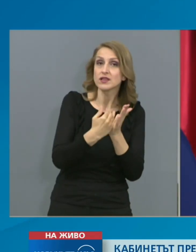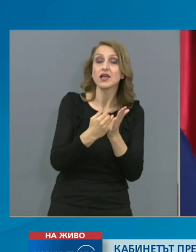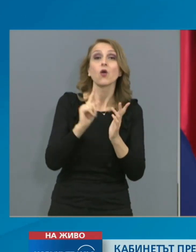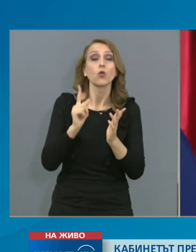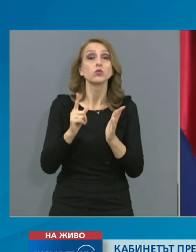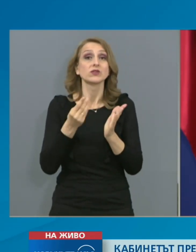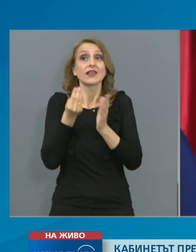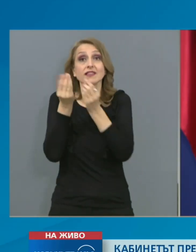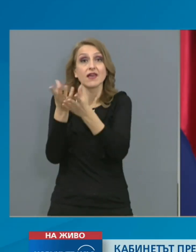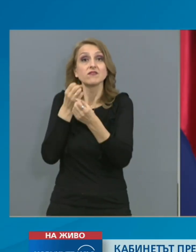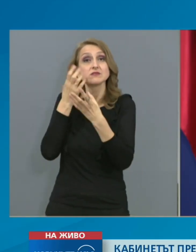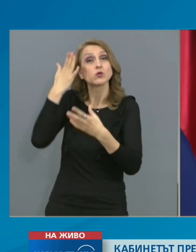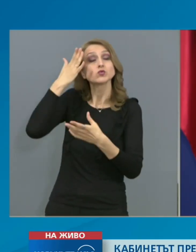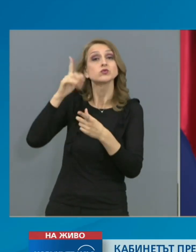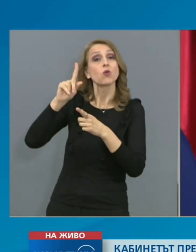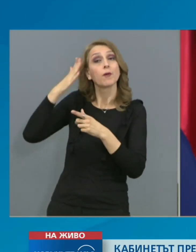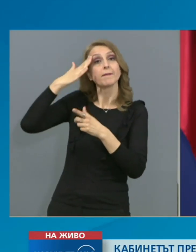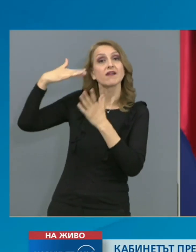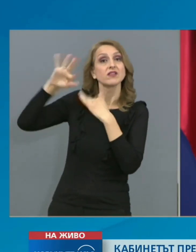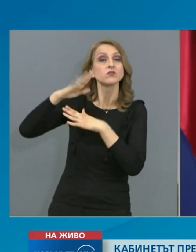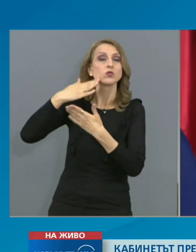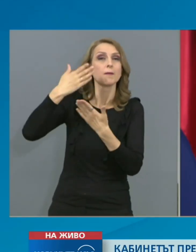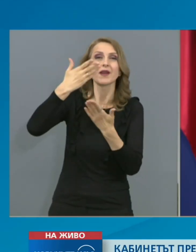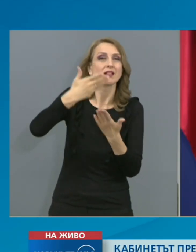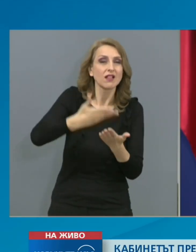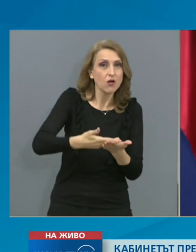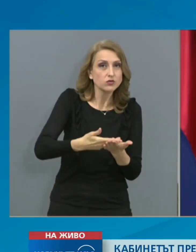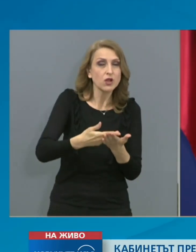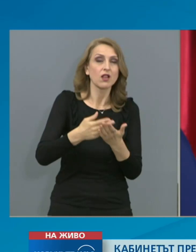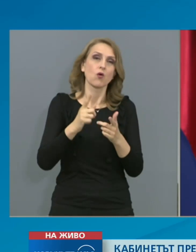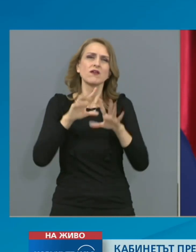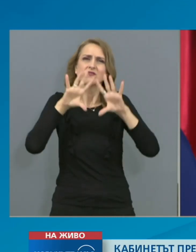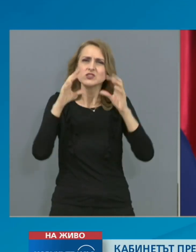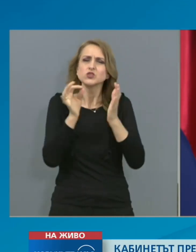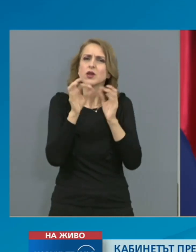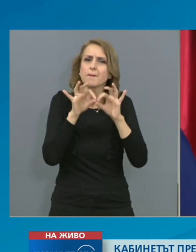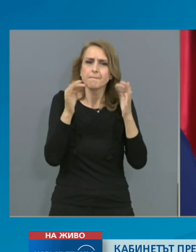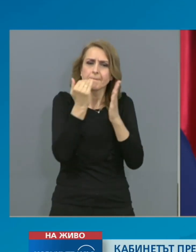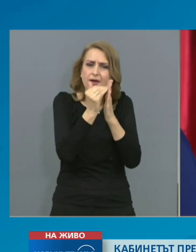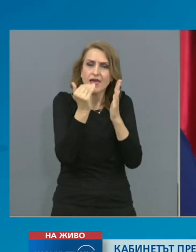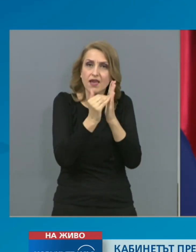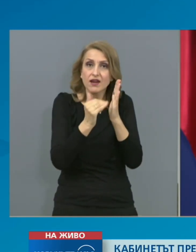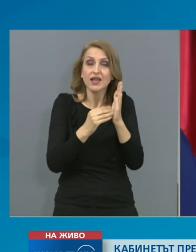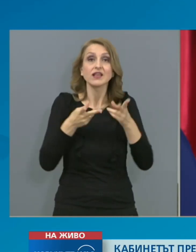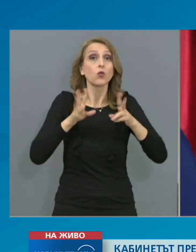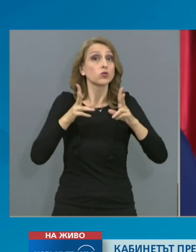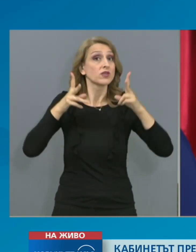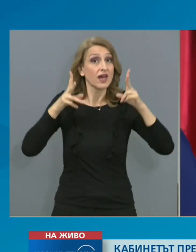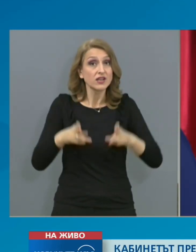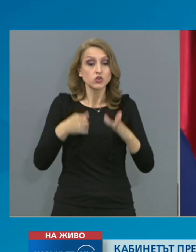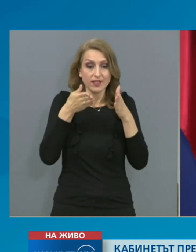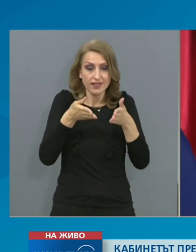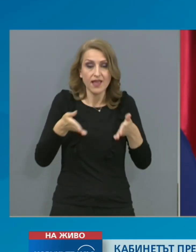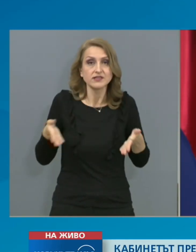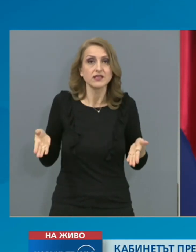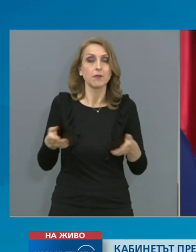които правителството е предложило с оглед решаването на тези проблеми в хода на